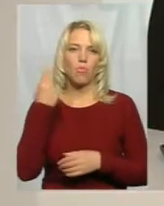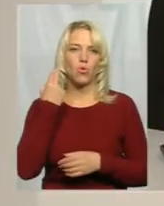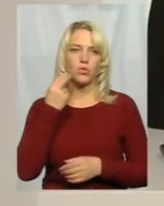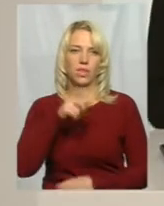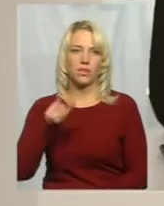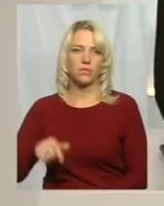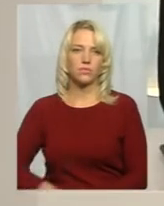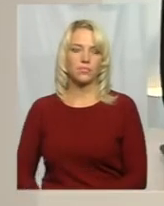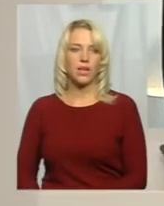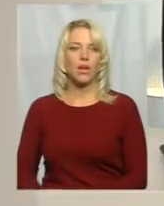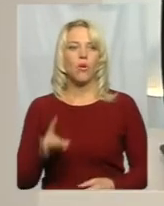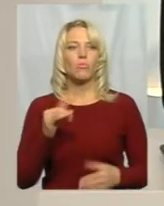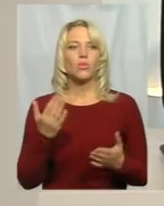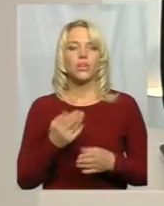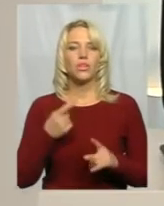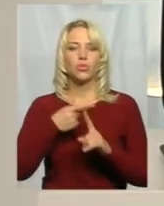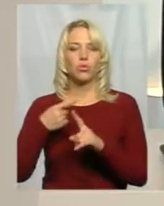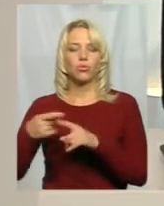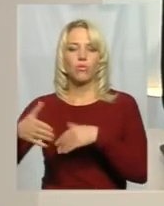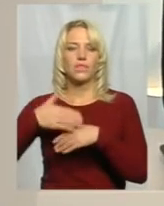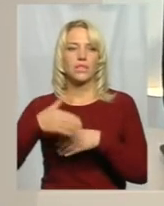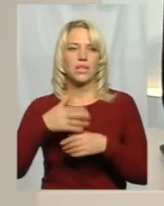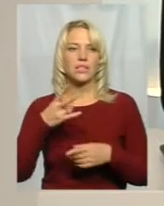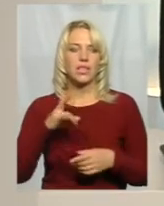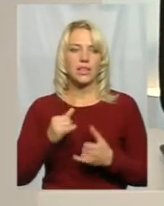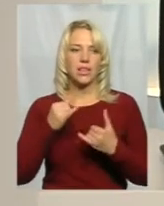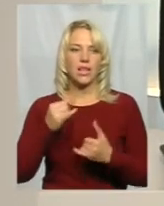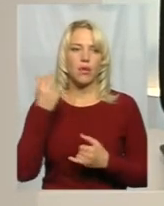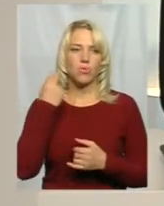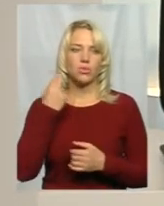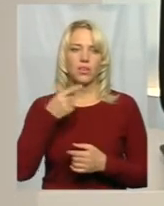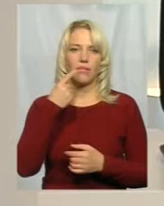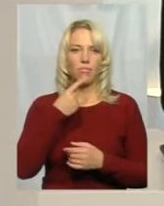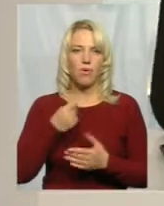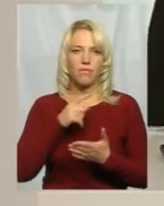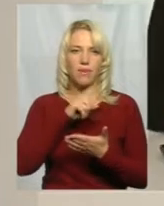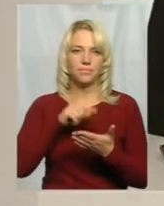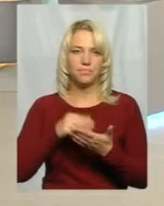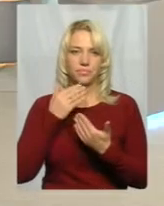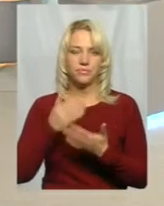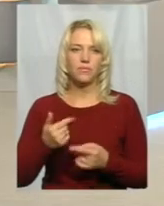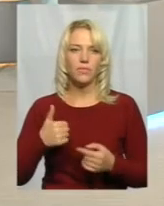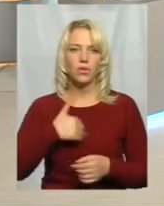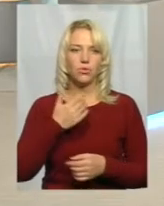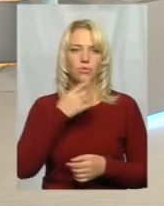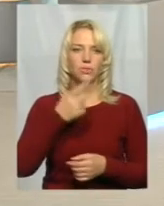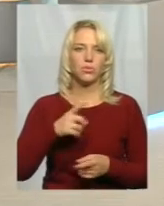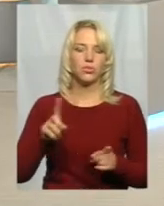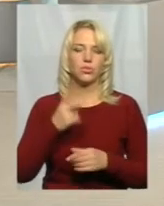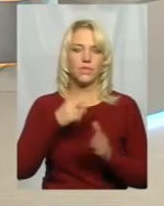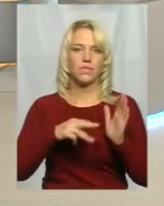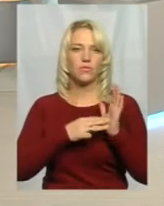А про які додаткові санкції для боржників з аліментів йдеться? Так, я хочу відмітити, що 28